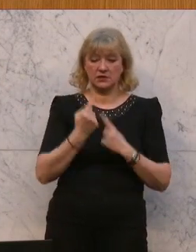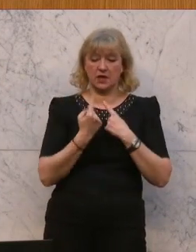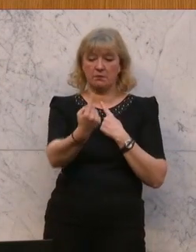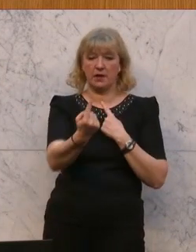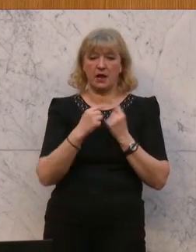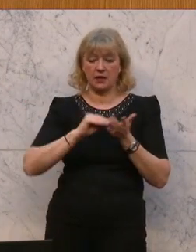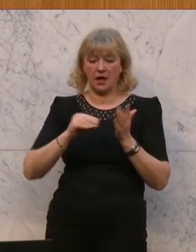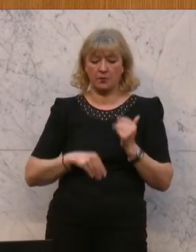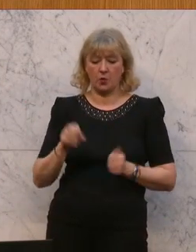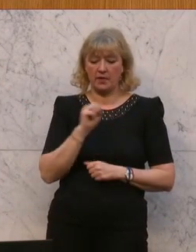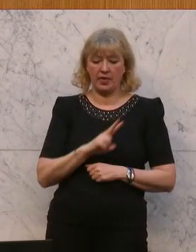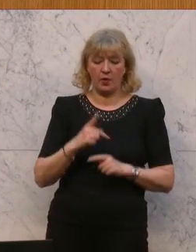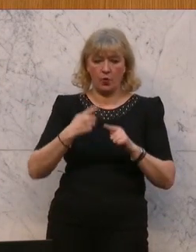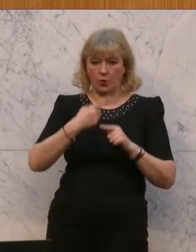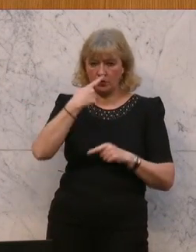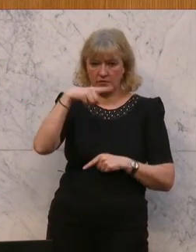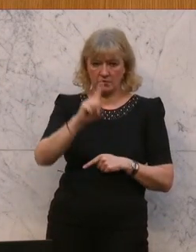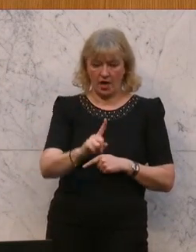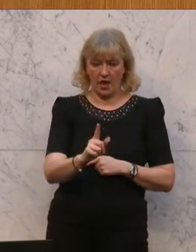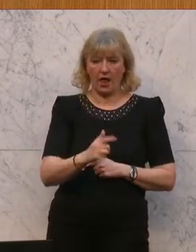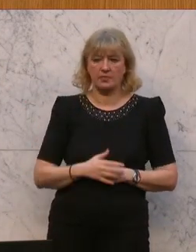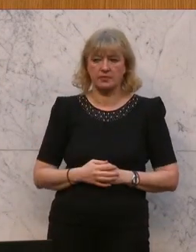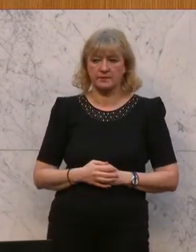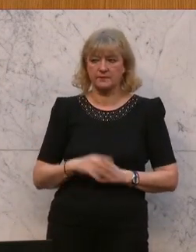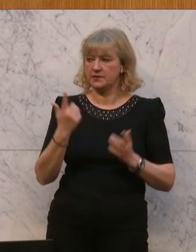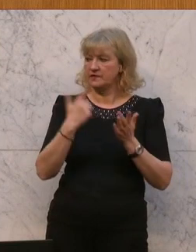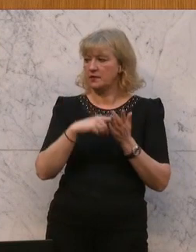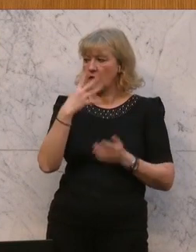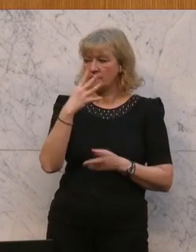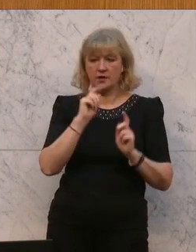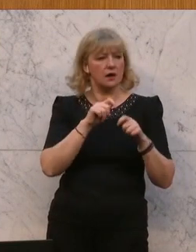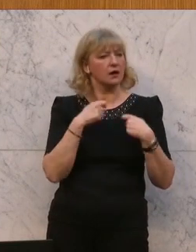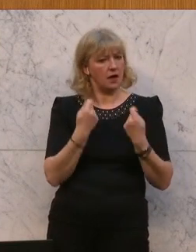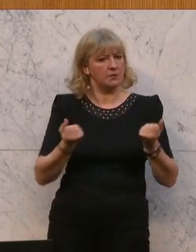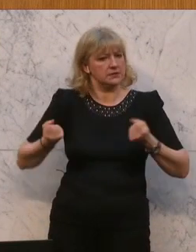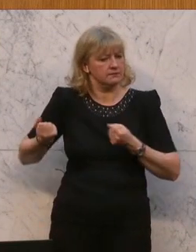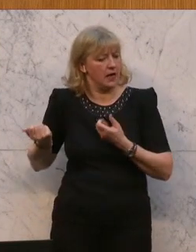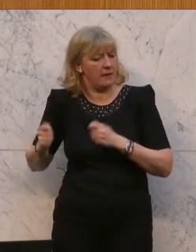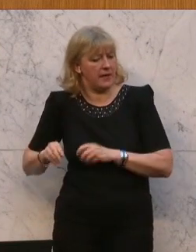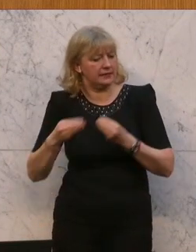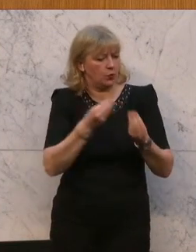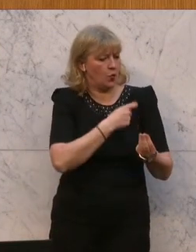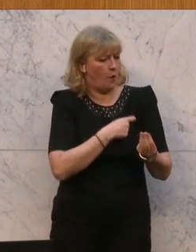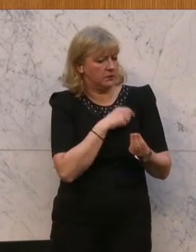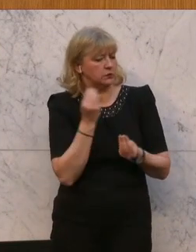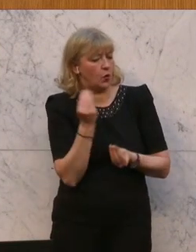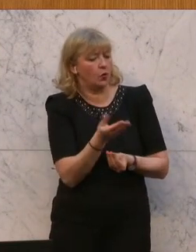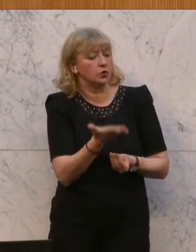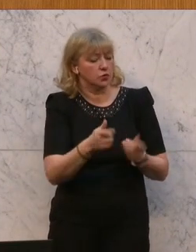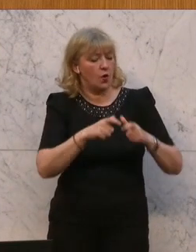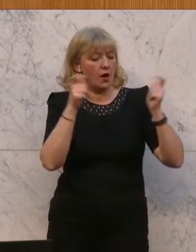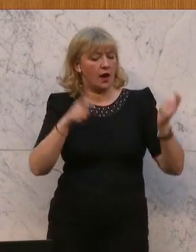zwischen der Europäischen Union und Thailand. 2004 gab es eine Ermächtigung der Europäischen Kommission, eben ein derartiges